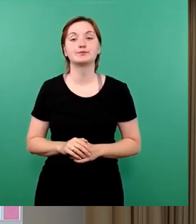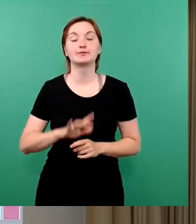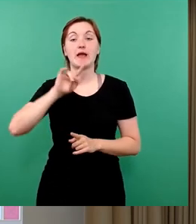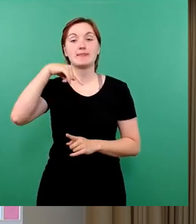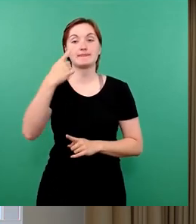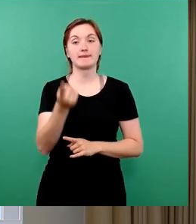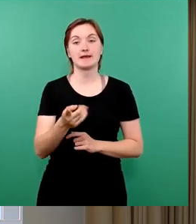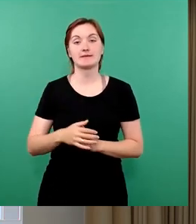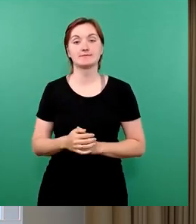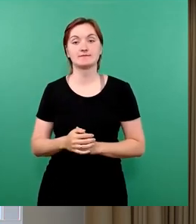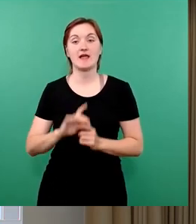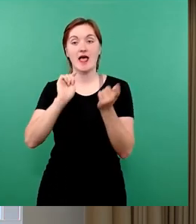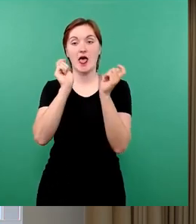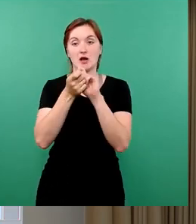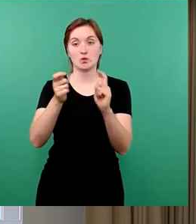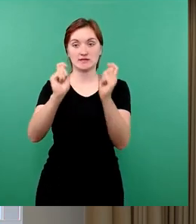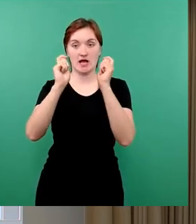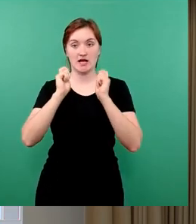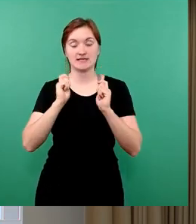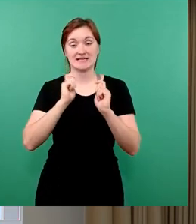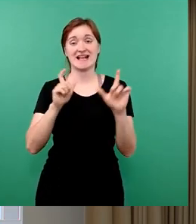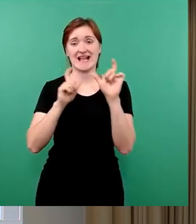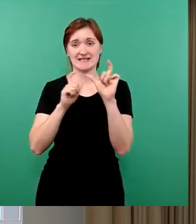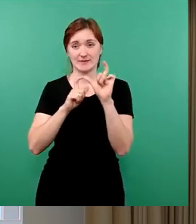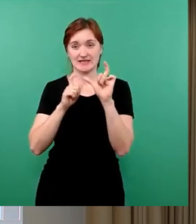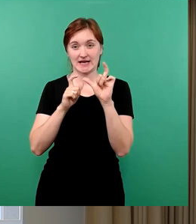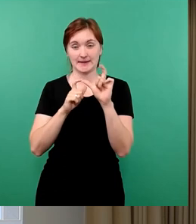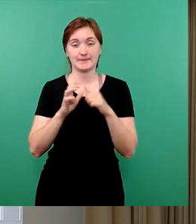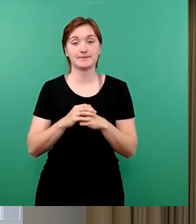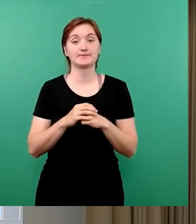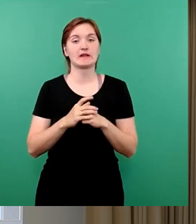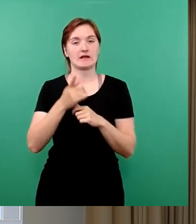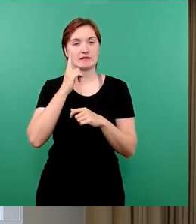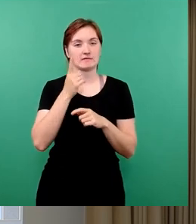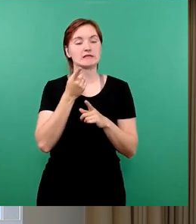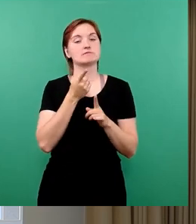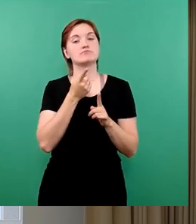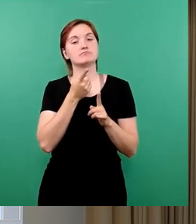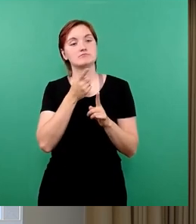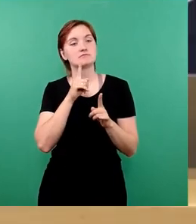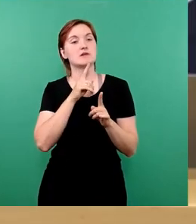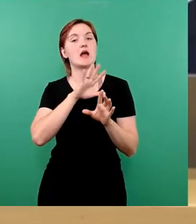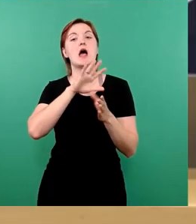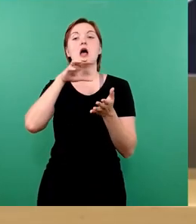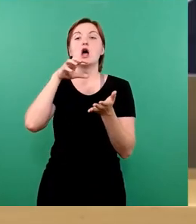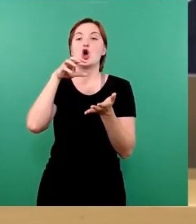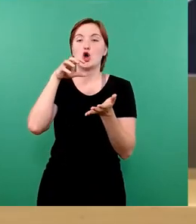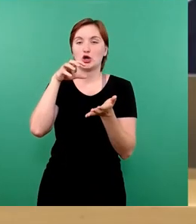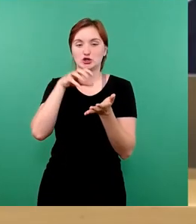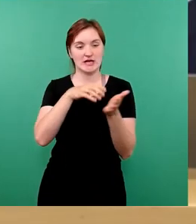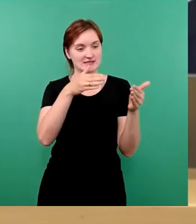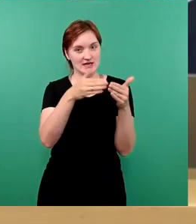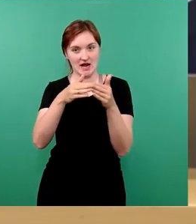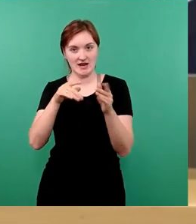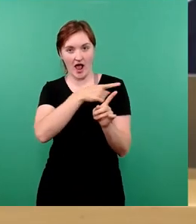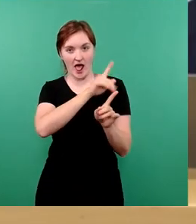zu dem Änderungsantrag der SPD, der, wie gesagt, der alle Stadtbezirksbeiräte mit 100